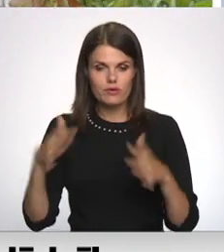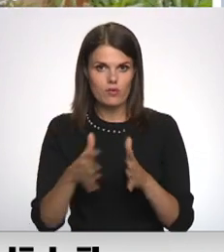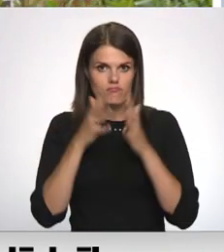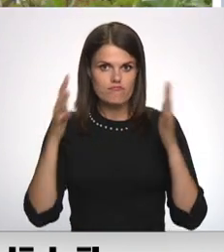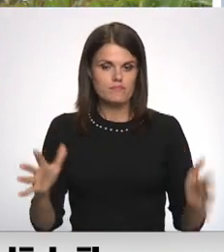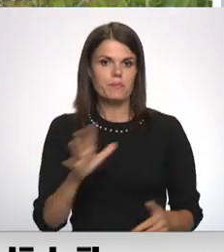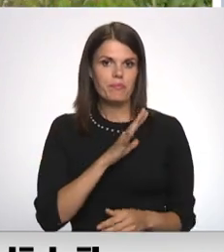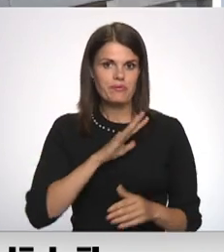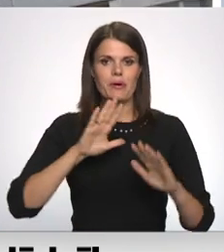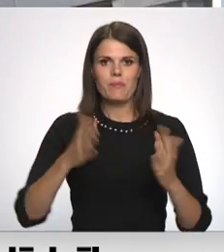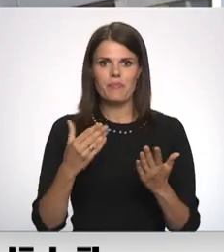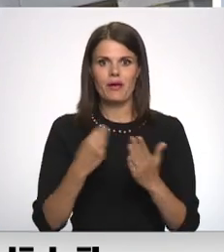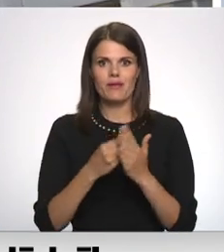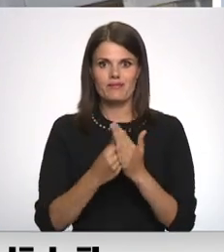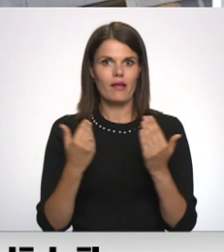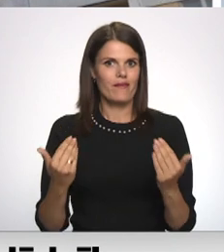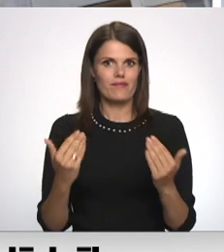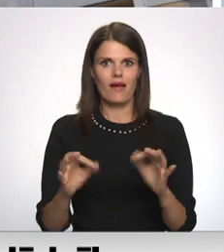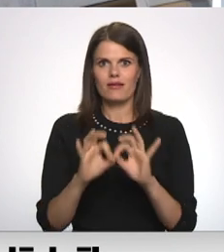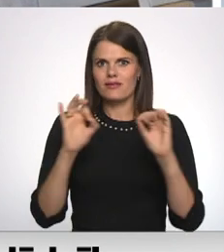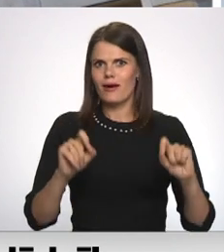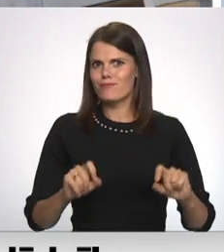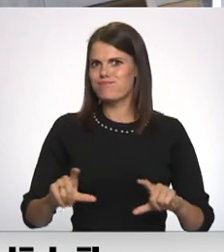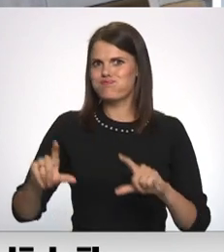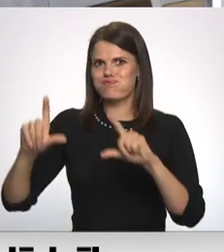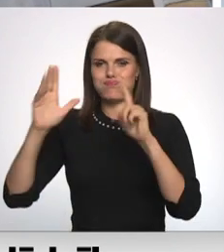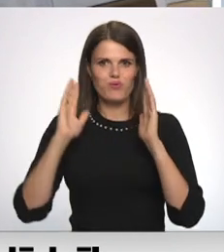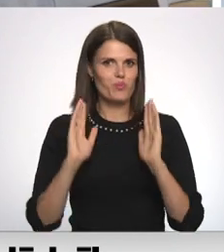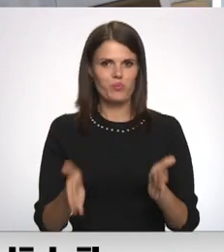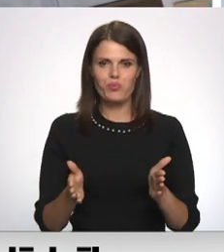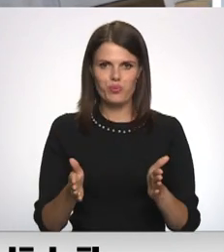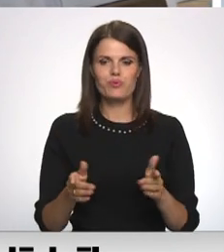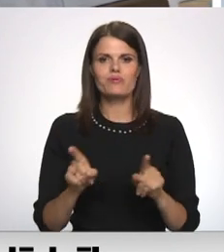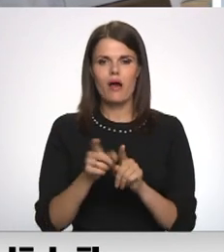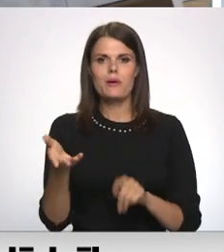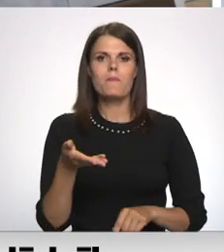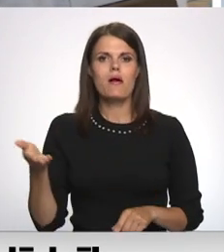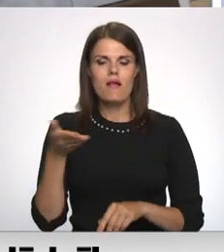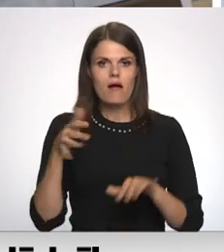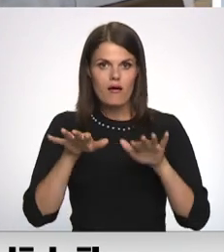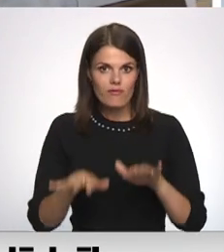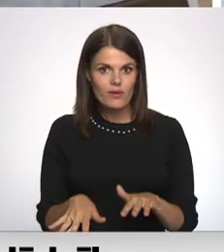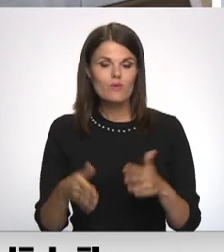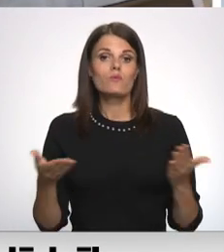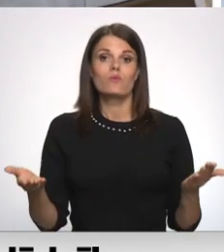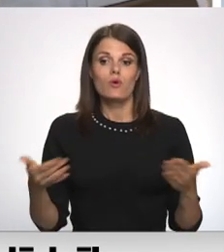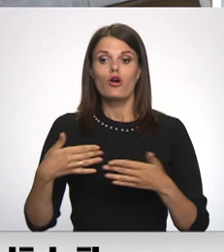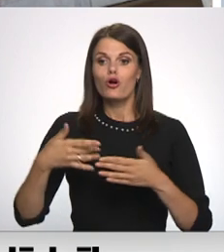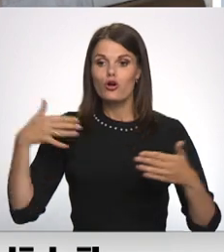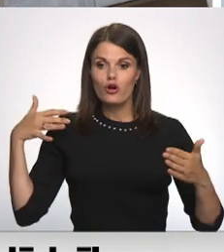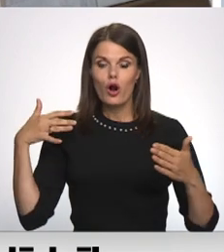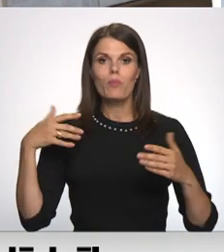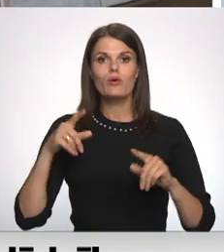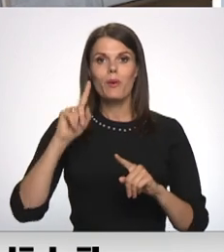saprotam, ka tie tarifi jau tikai tagad stāsies spēkā vēl daļa, tai skaitā pļaviņās. Tad iepriekšējā